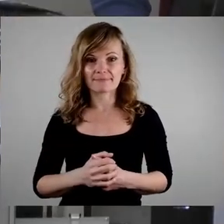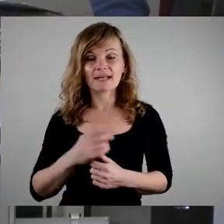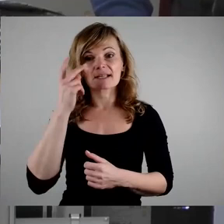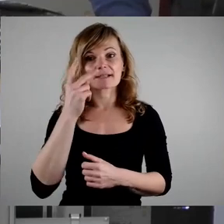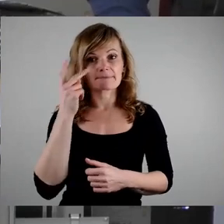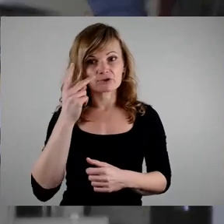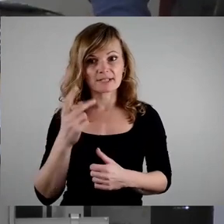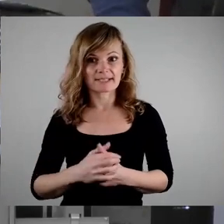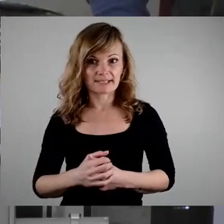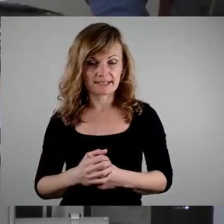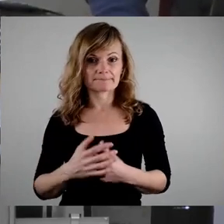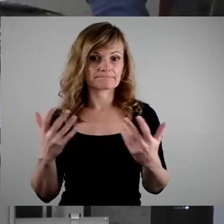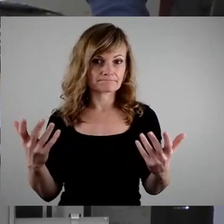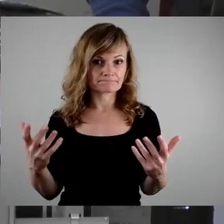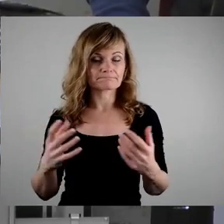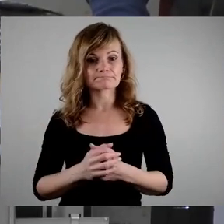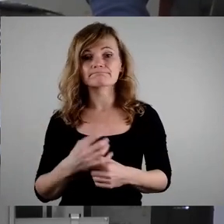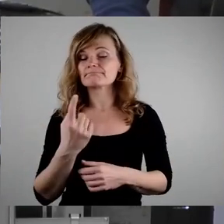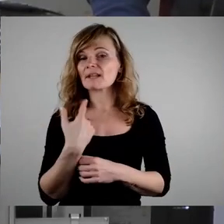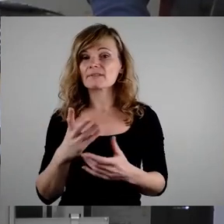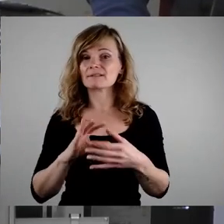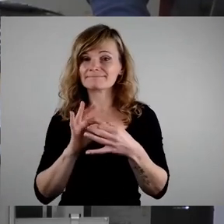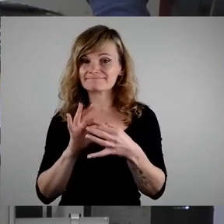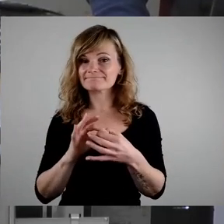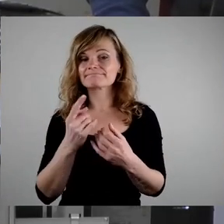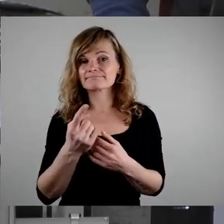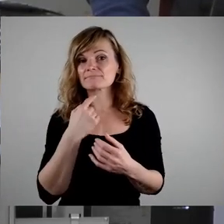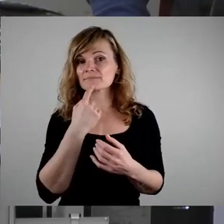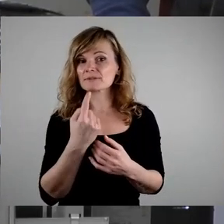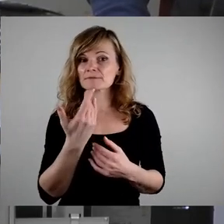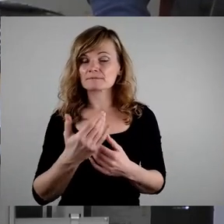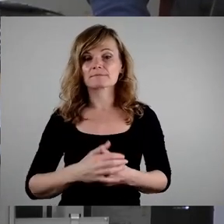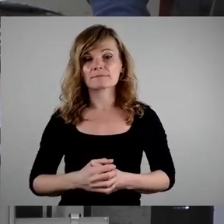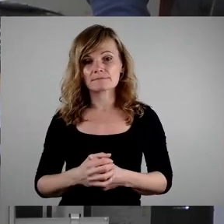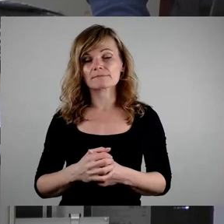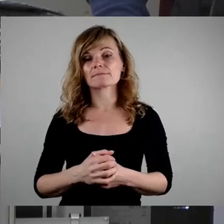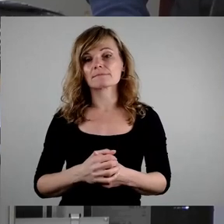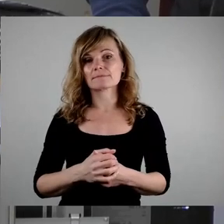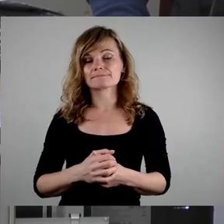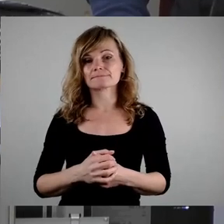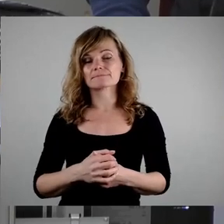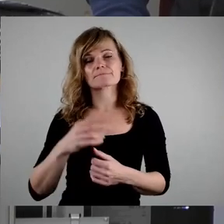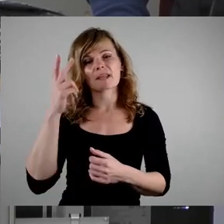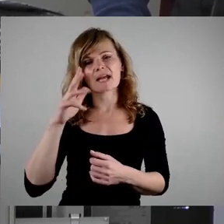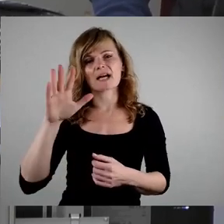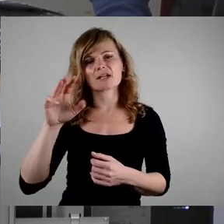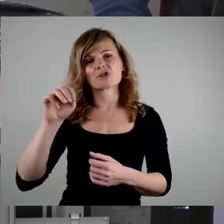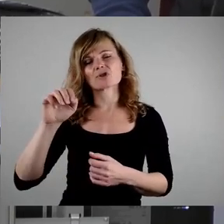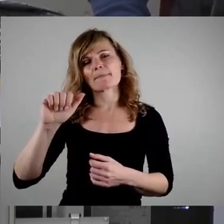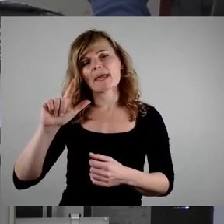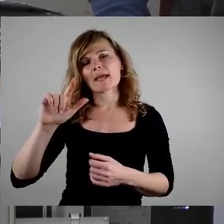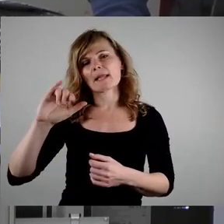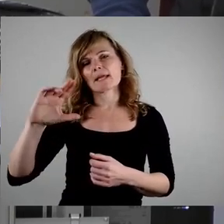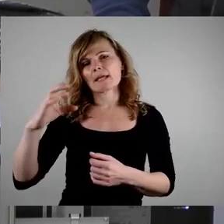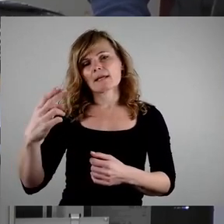selbstverständlich haben wir dazu etwas zu sagen. Vor allem, Herr Schmählich, Sie haben das so mit dem